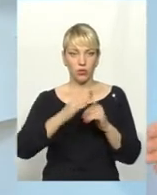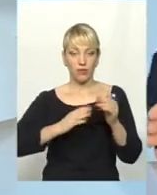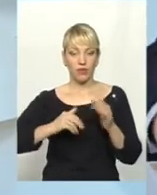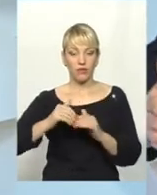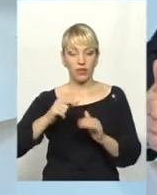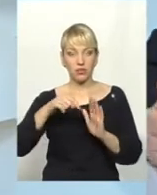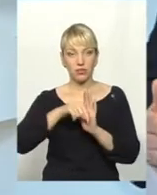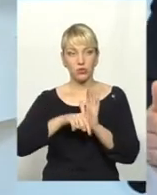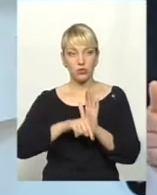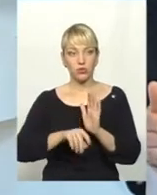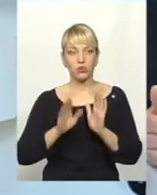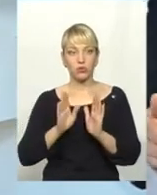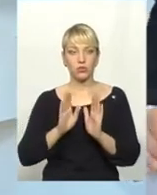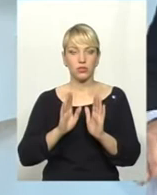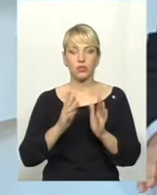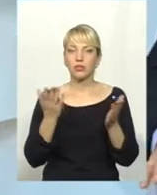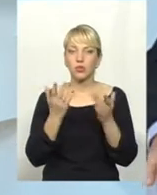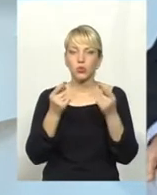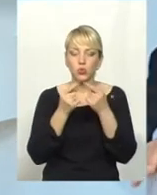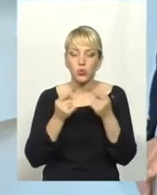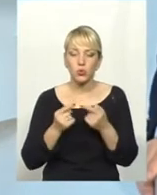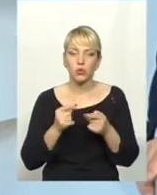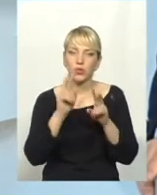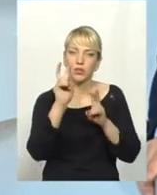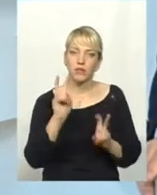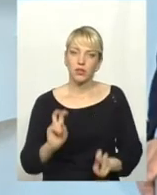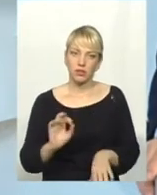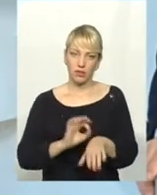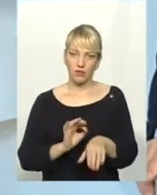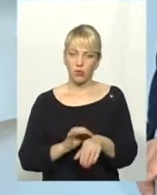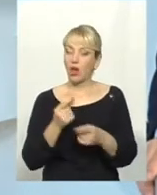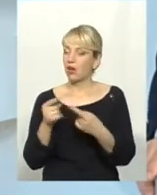стосується якогось низьких захворювань. А решта не стосується ці питання.